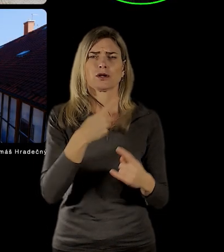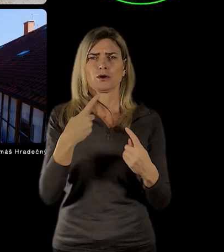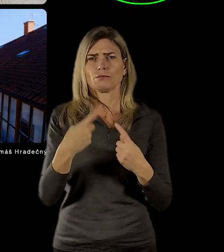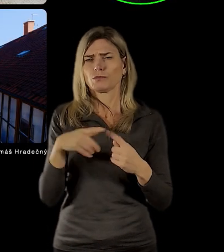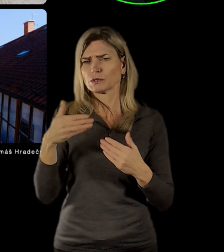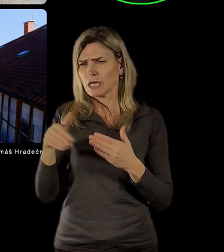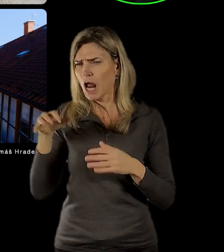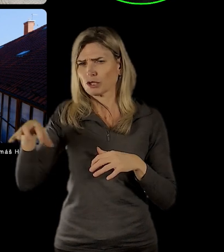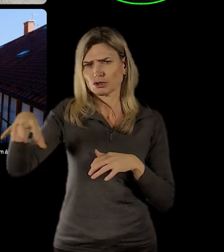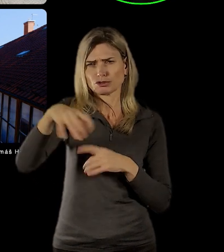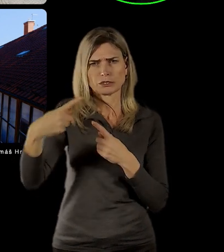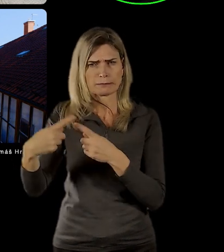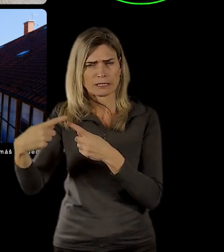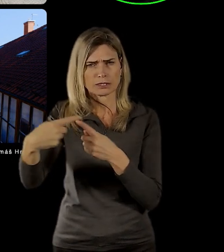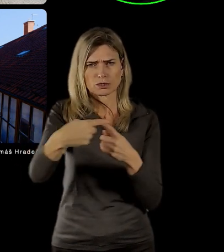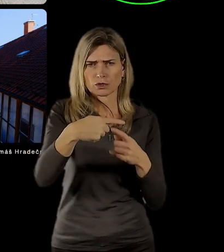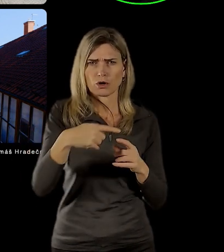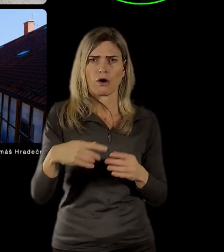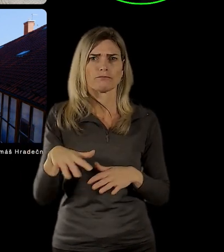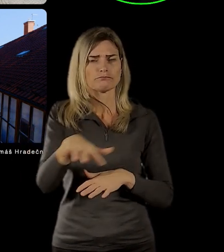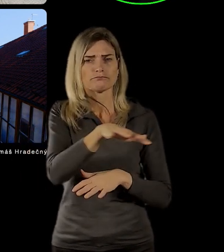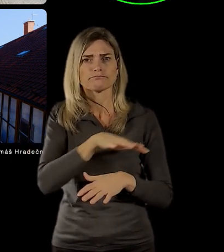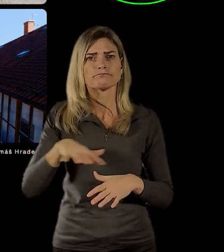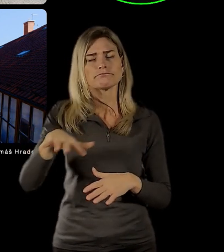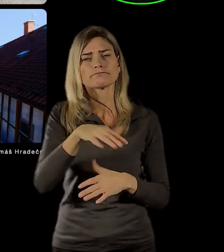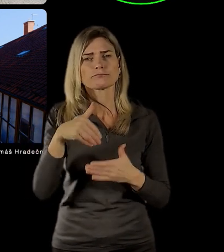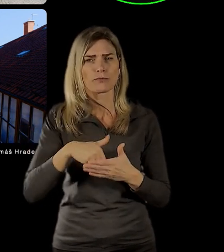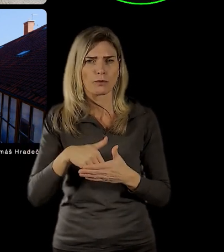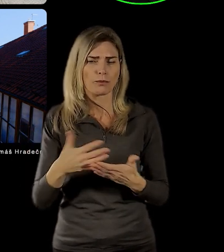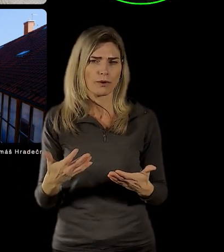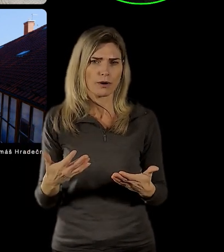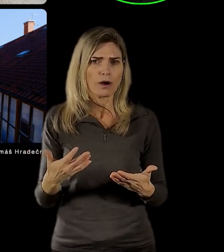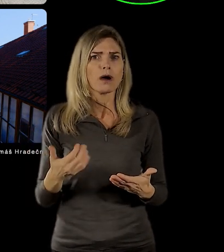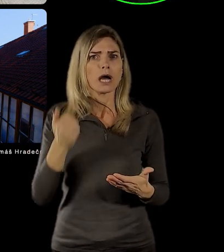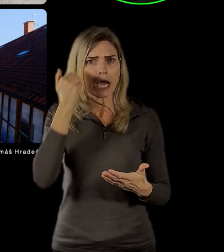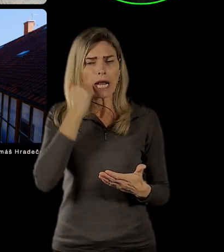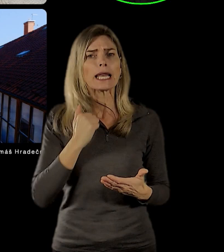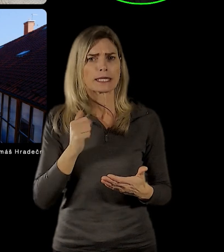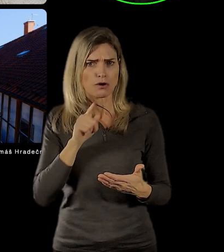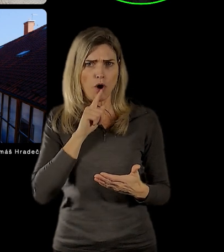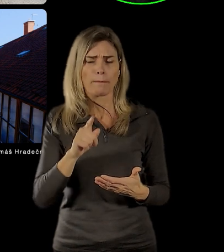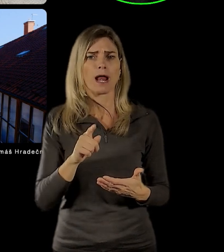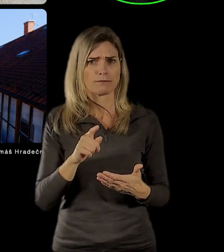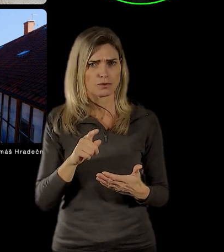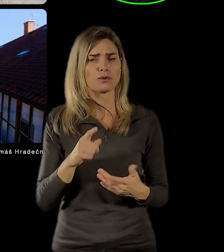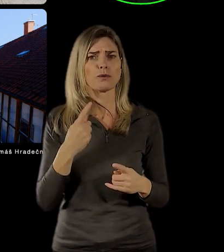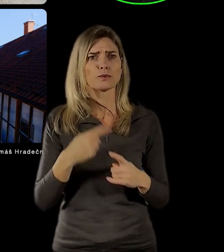to znamená území, kudy procházely doslova dějiny,